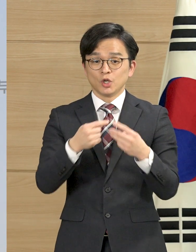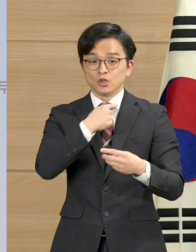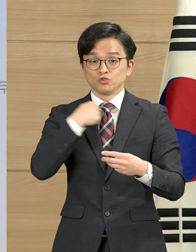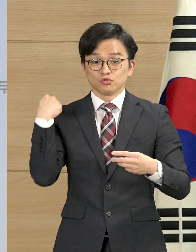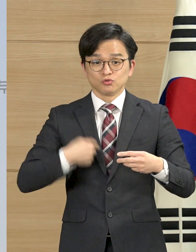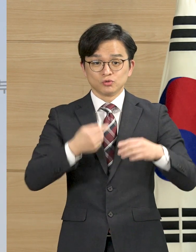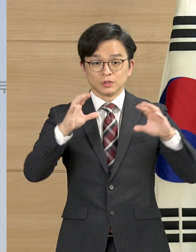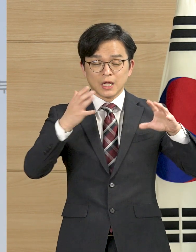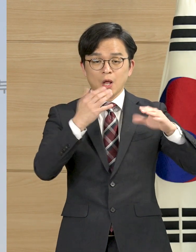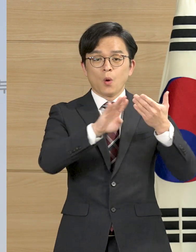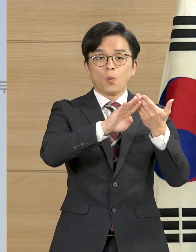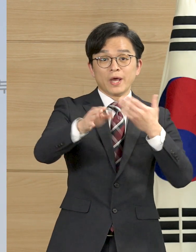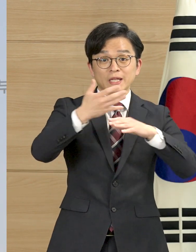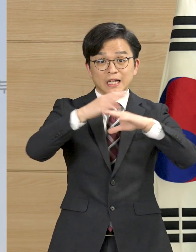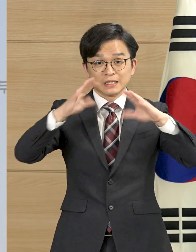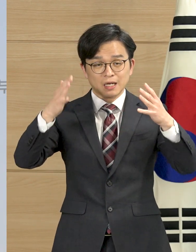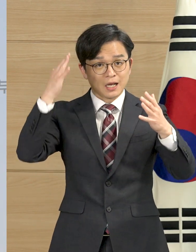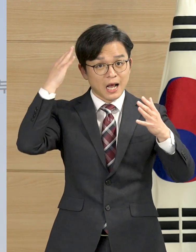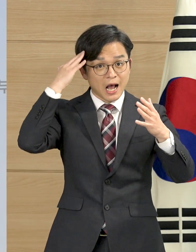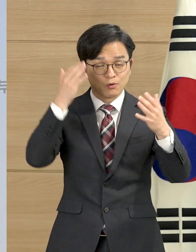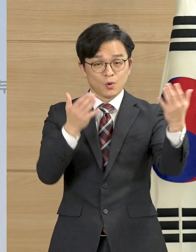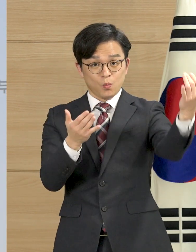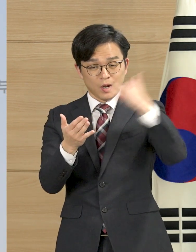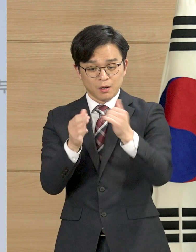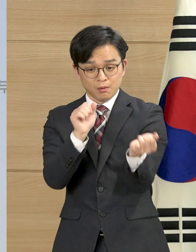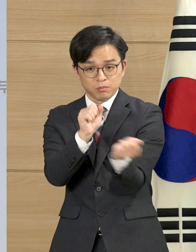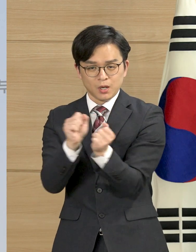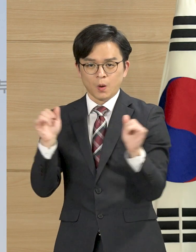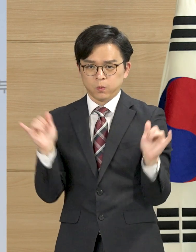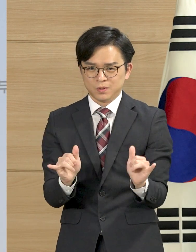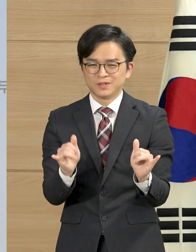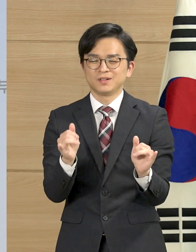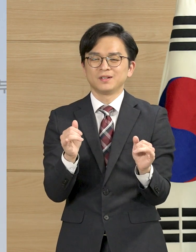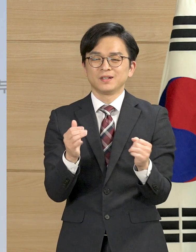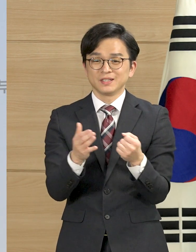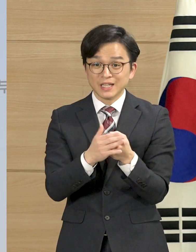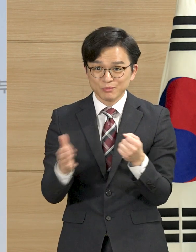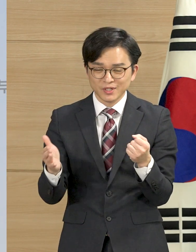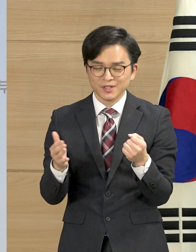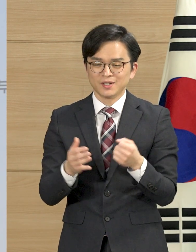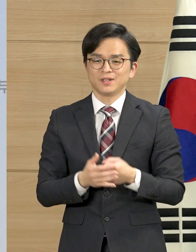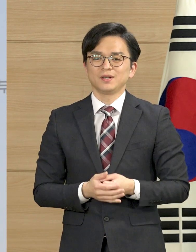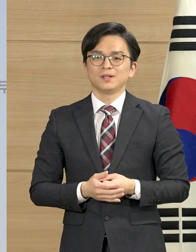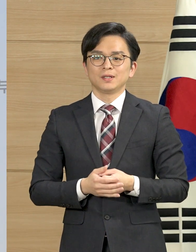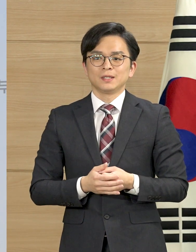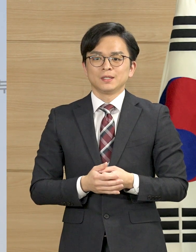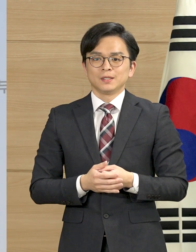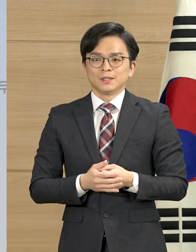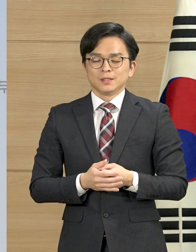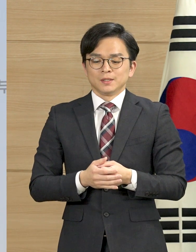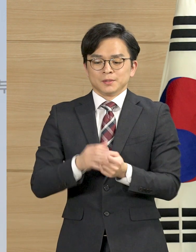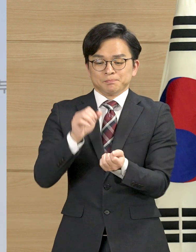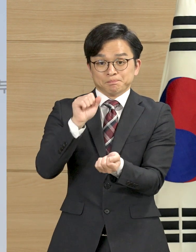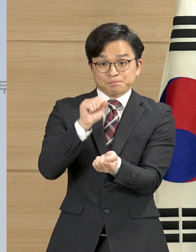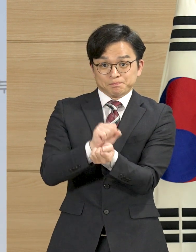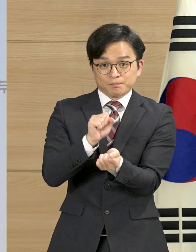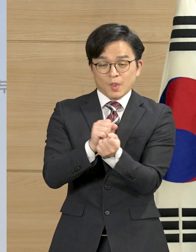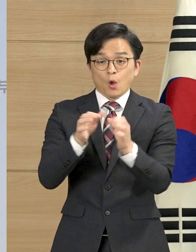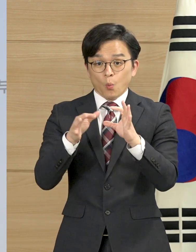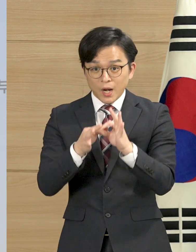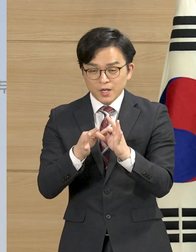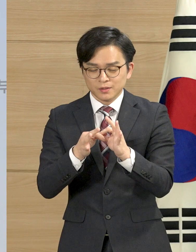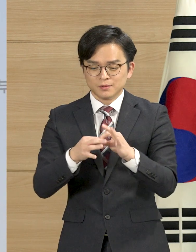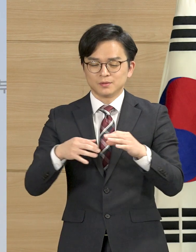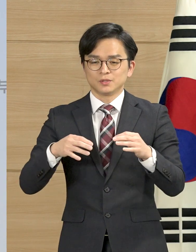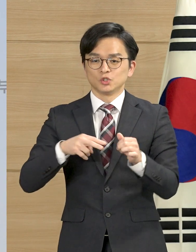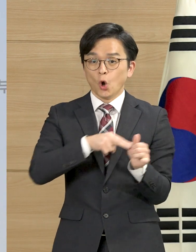이외의 지역에서 유입되는 환자 발생을 방지하기 위해 지역사회 감염이 발생한 국가나 지역에 대한 감염병